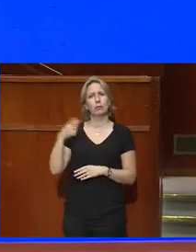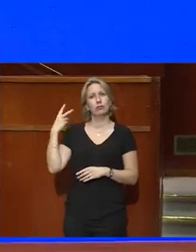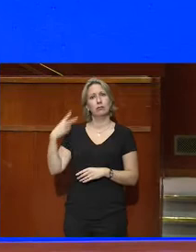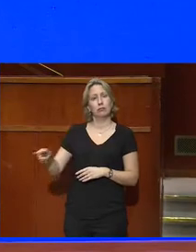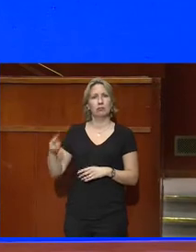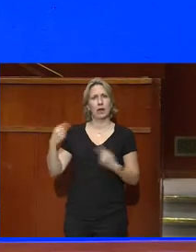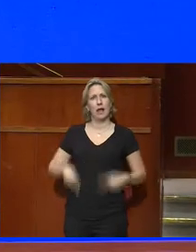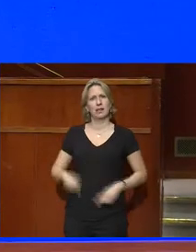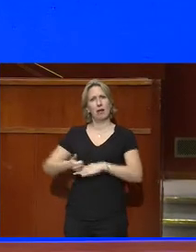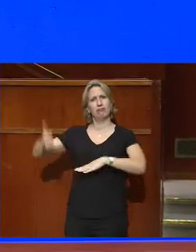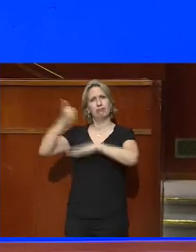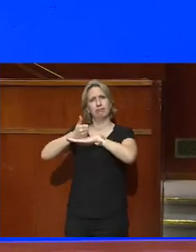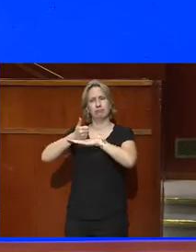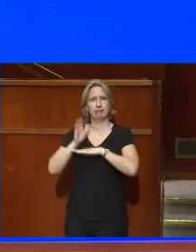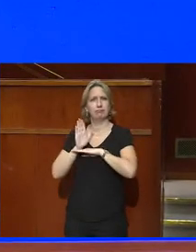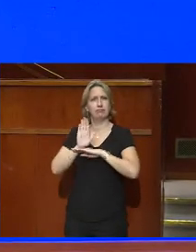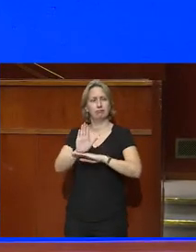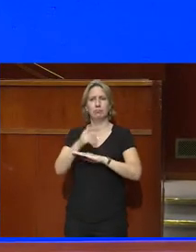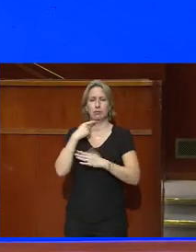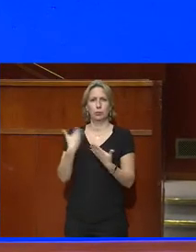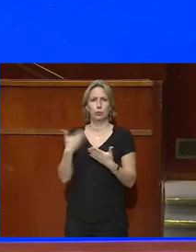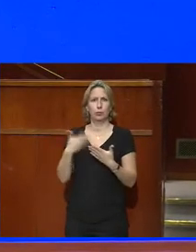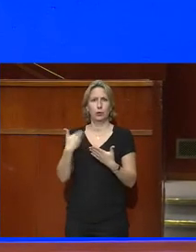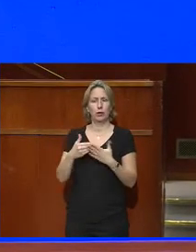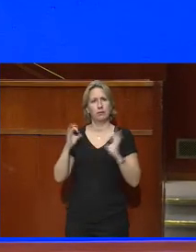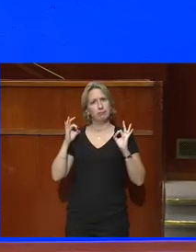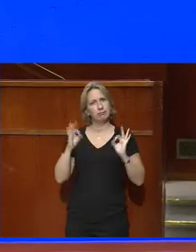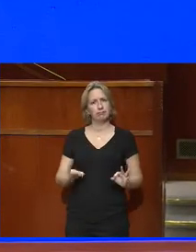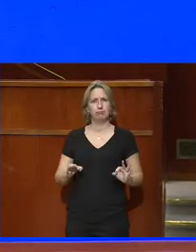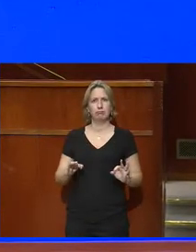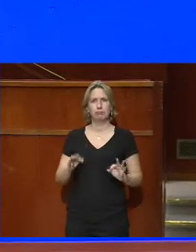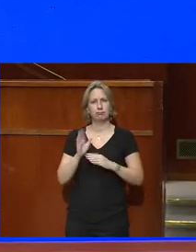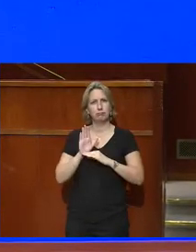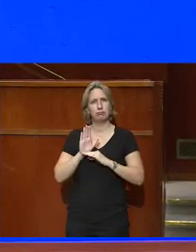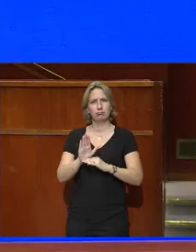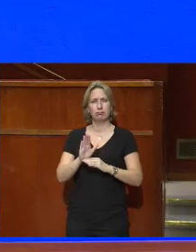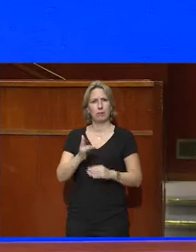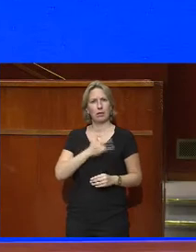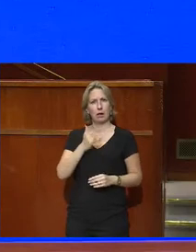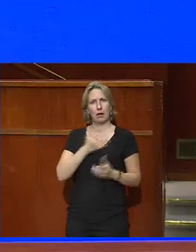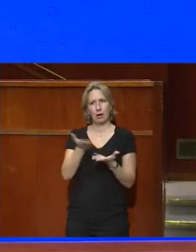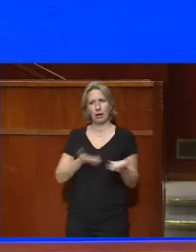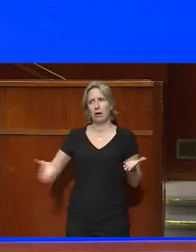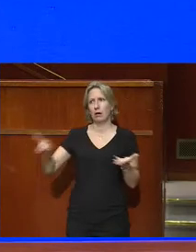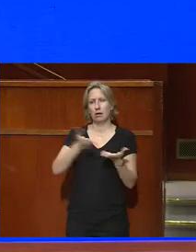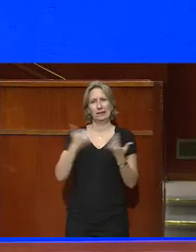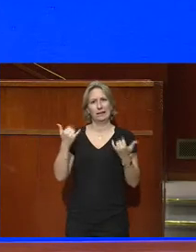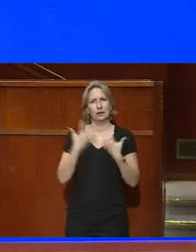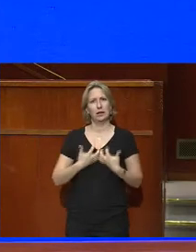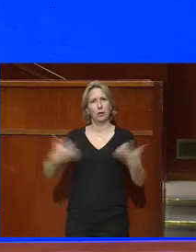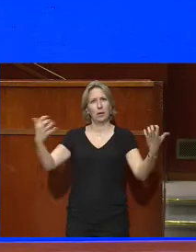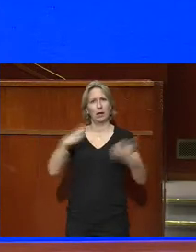est pour moi la preuve de la considération justifiée et de l'intérêt croissant pour notre Assemblée.